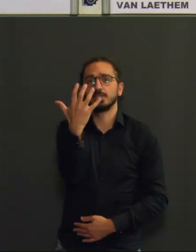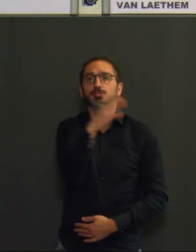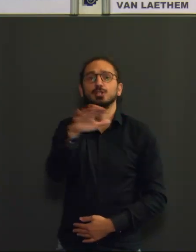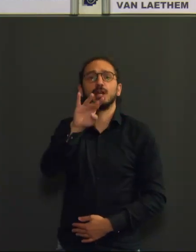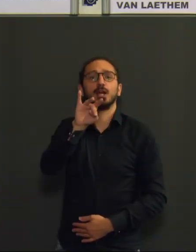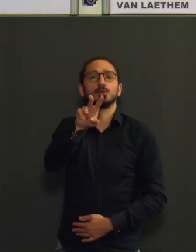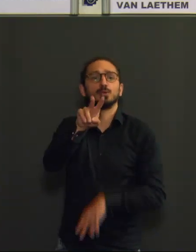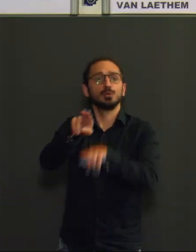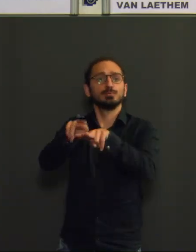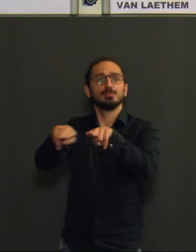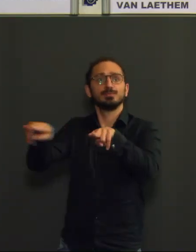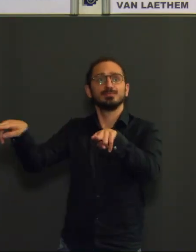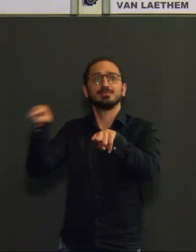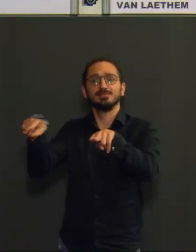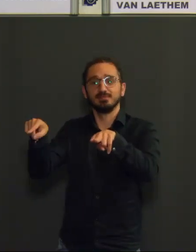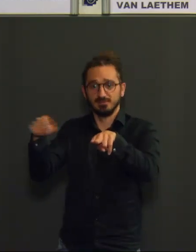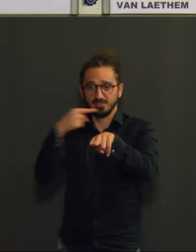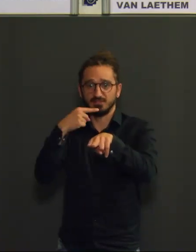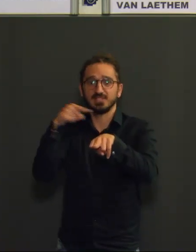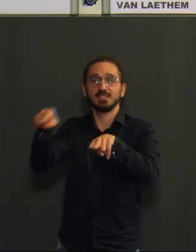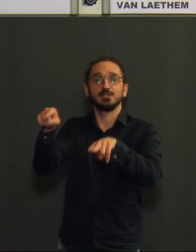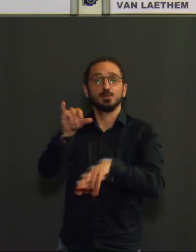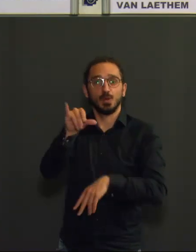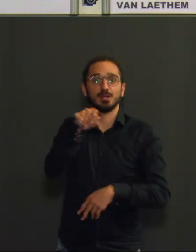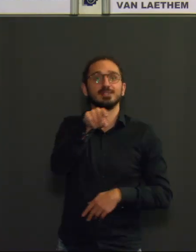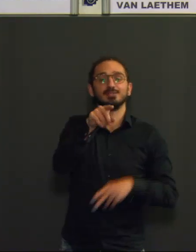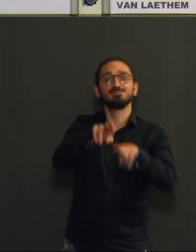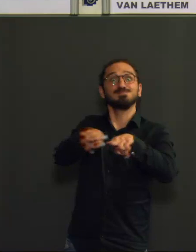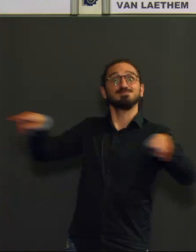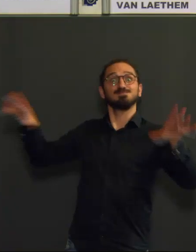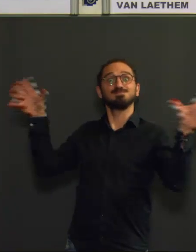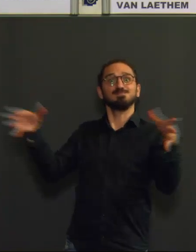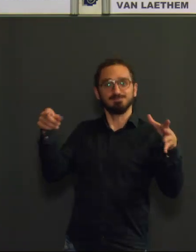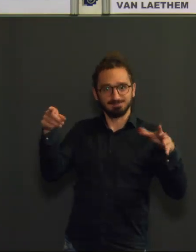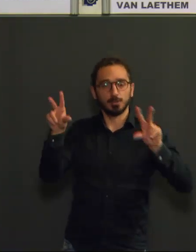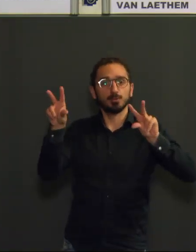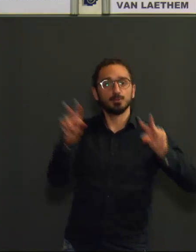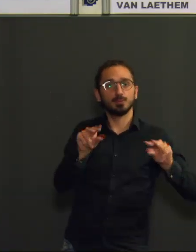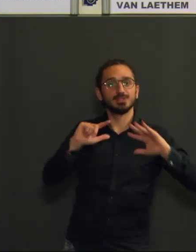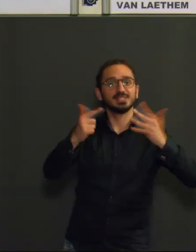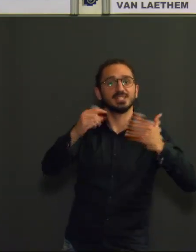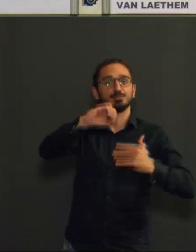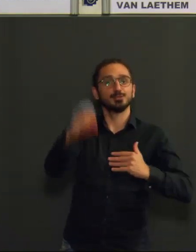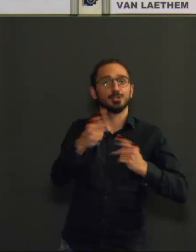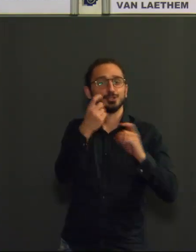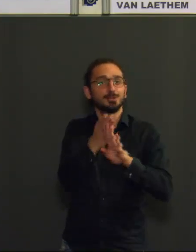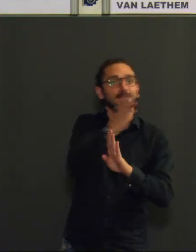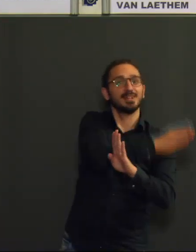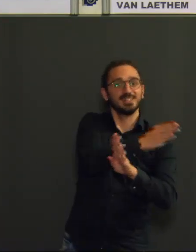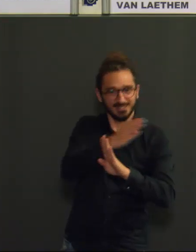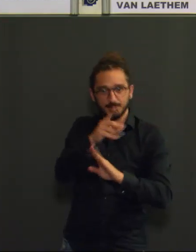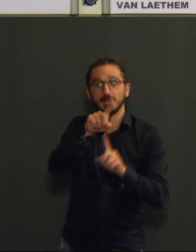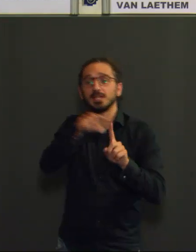par rapport à la semaine précédente. Dernière bonne nouvelle, celle des décès, où malheureusement, bien sûr,